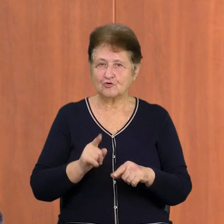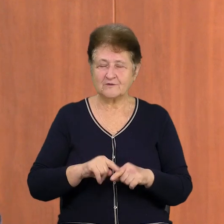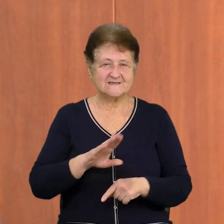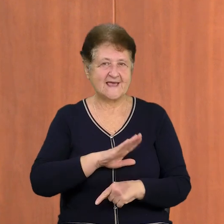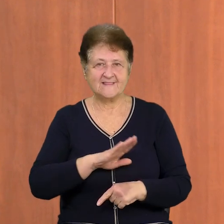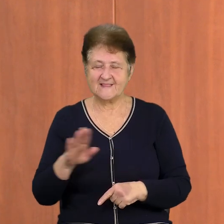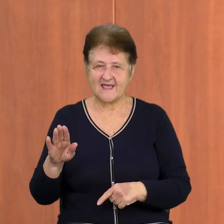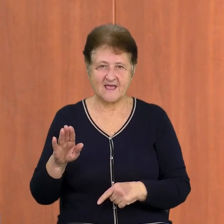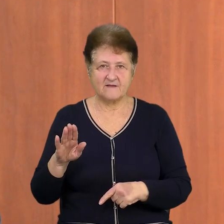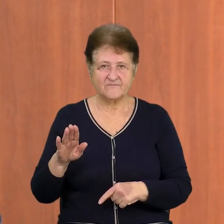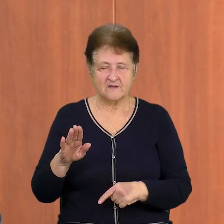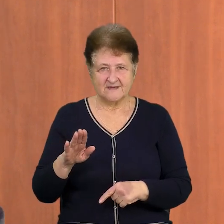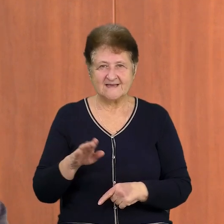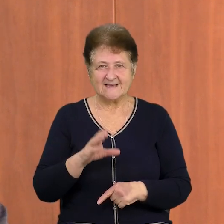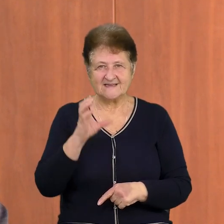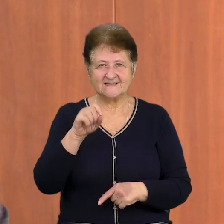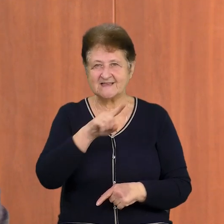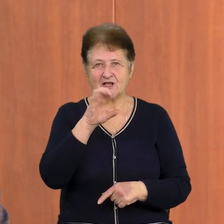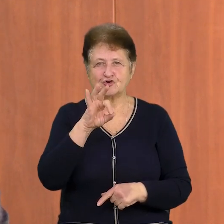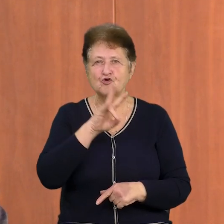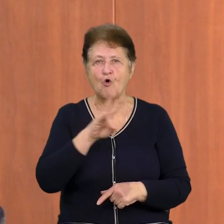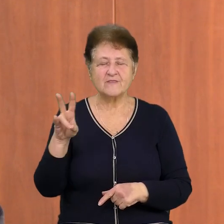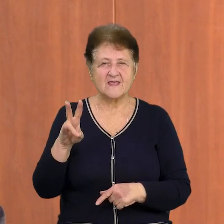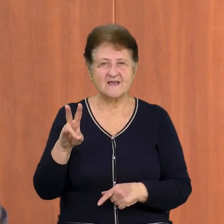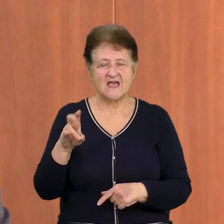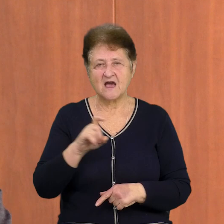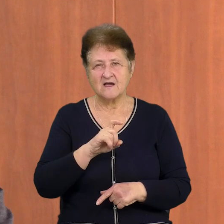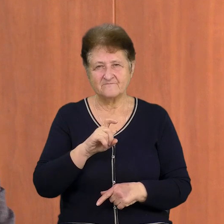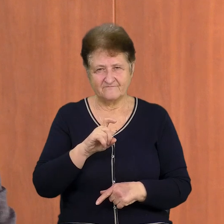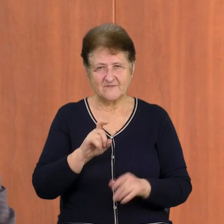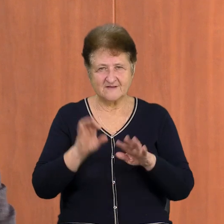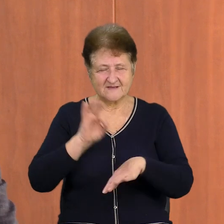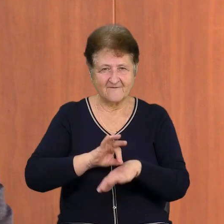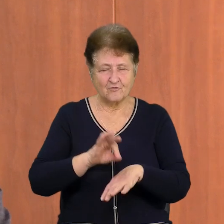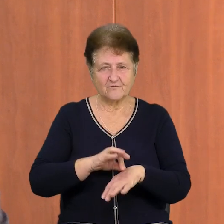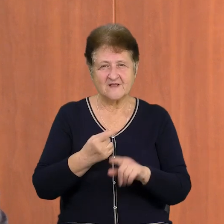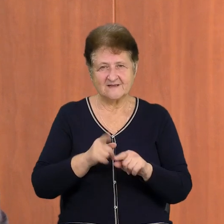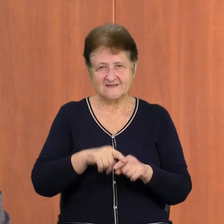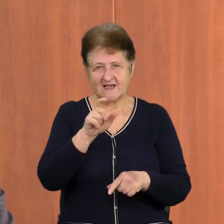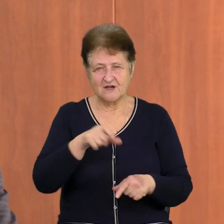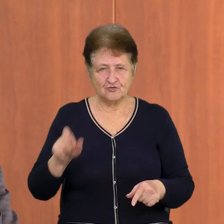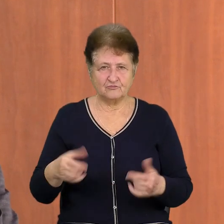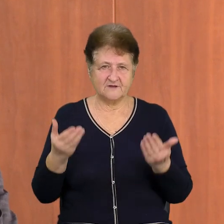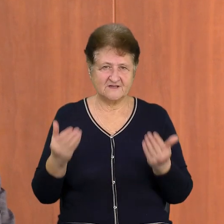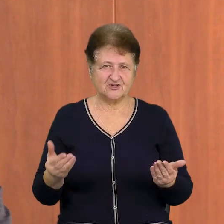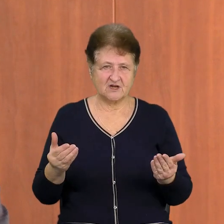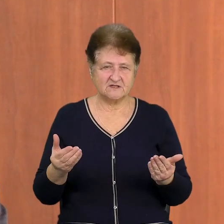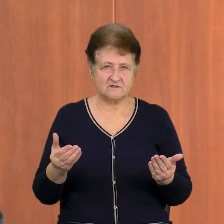сезонна хвиля, це просто такий сплеск, пов'язуємо з тим, що люди більш,